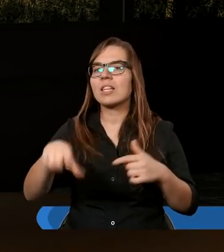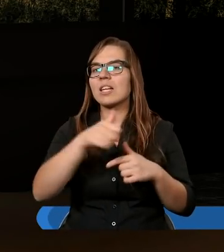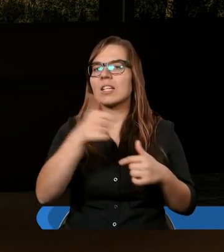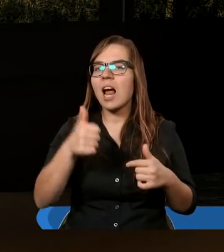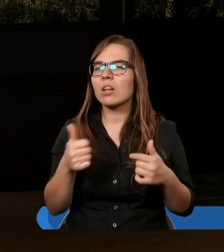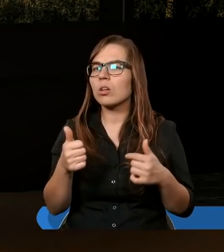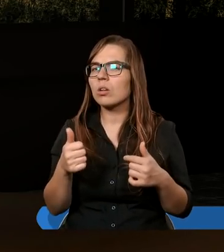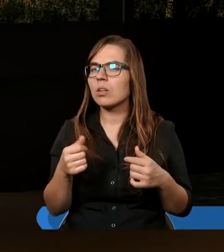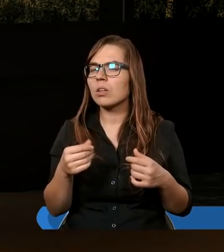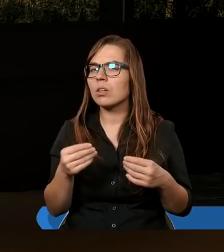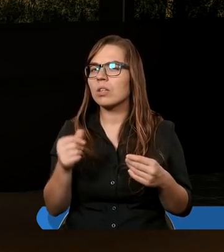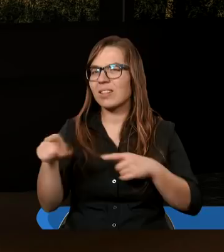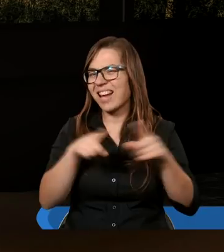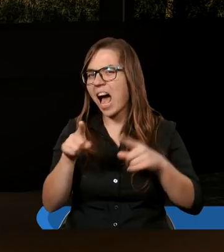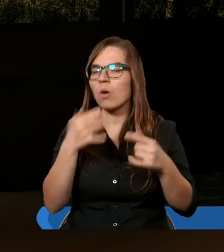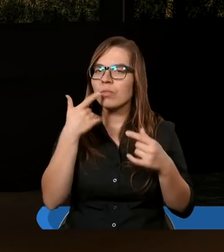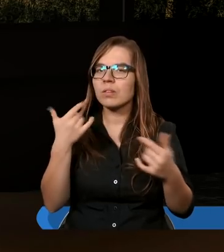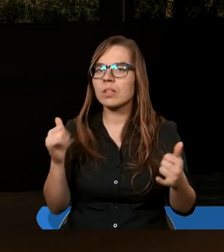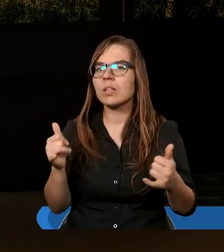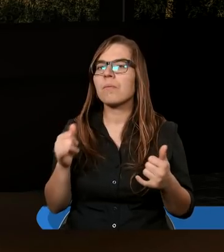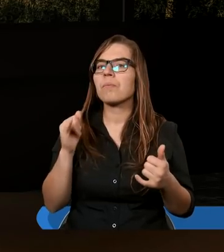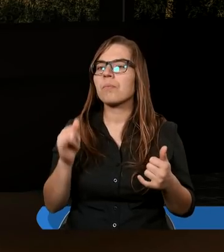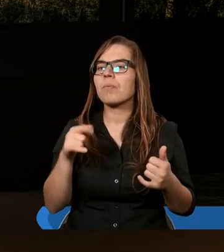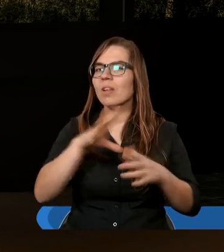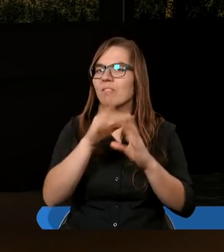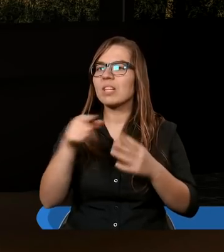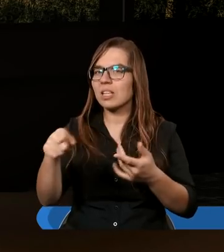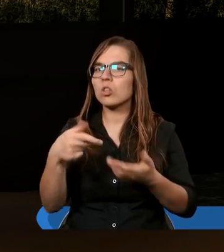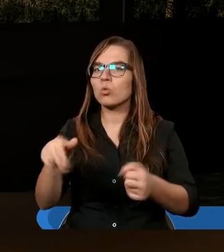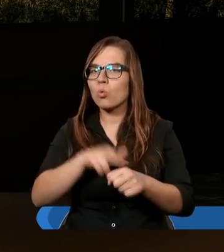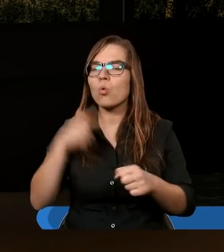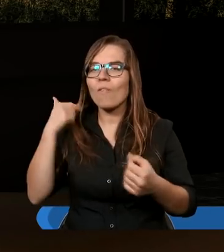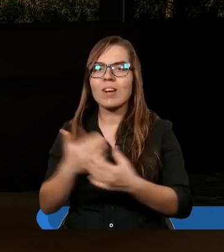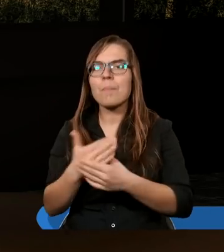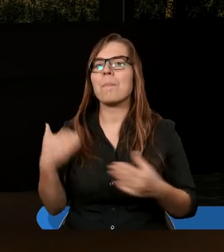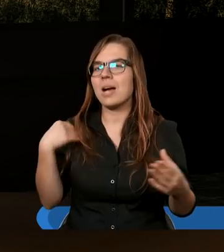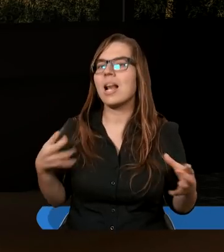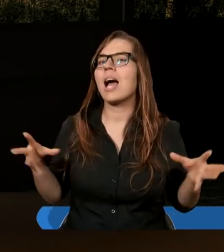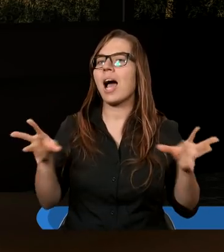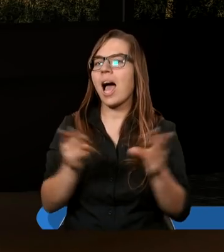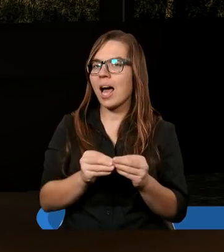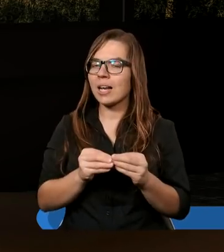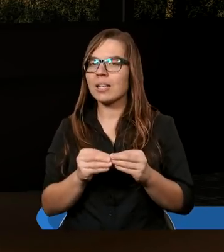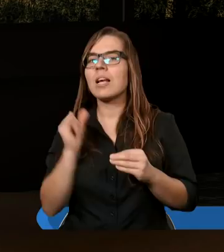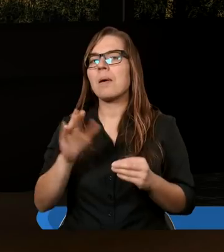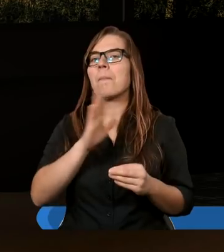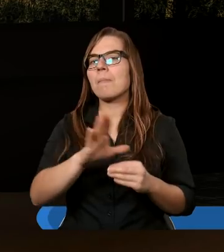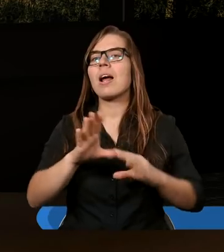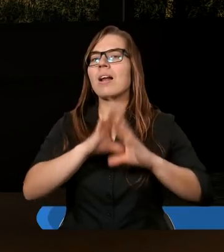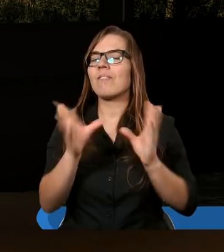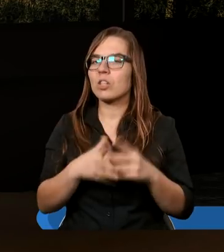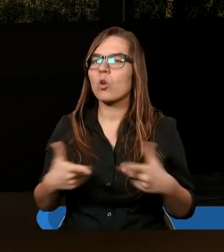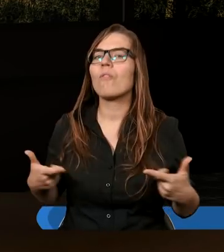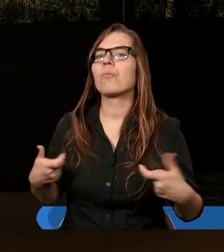cudów i znaków. Wszyscy zaś, którzy uwierzyli, byli razem i mieli wszystko